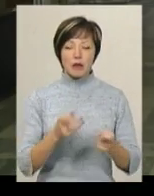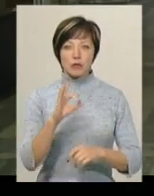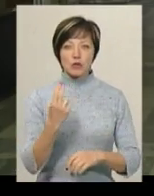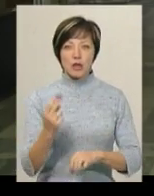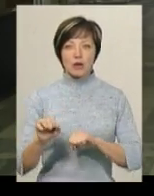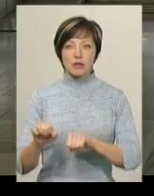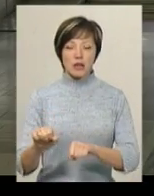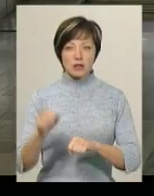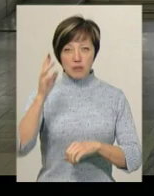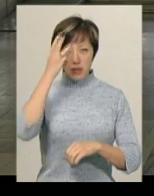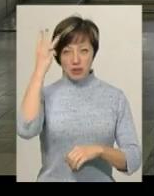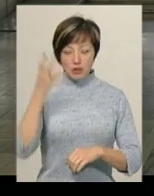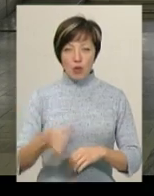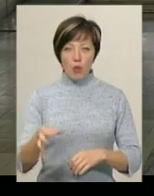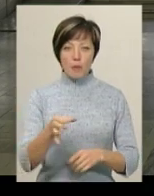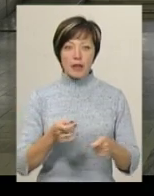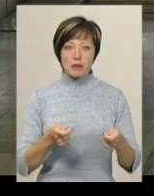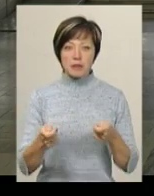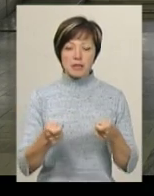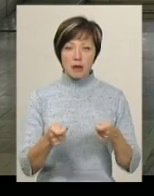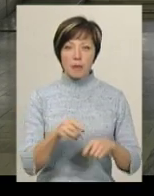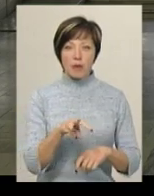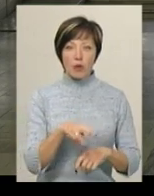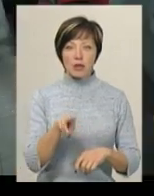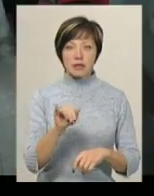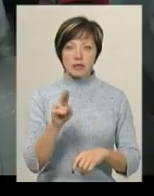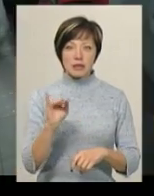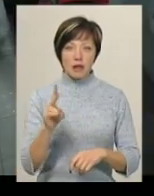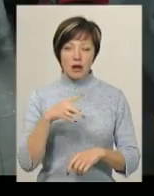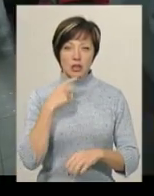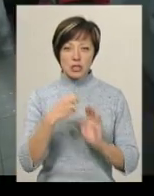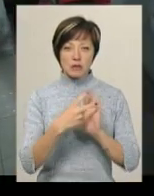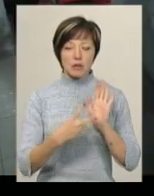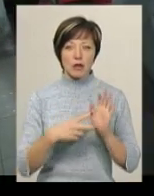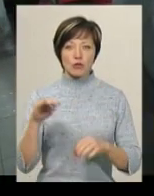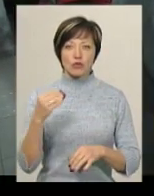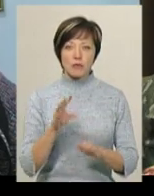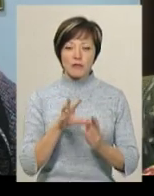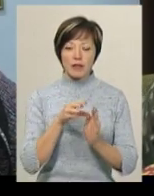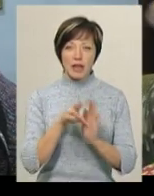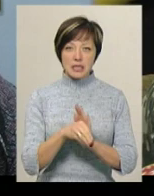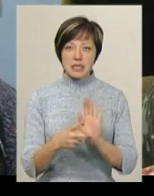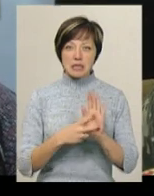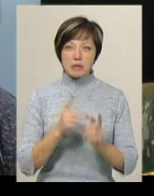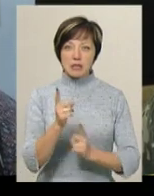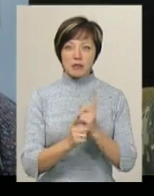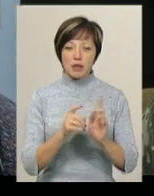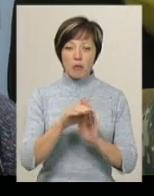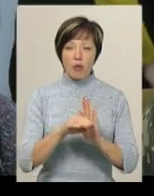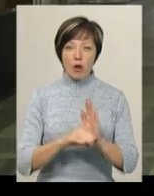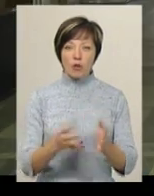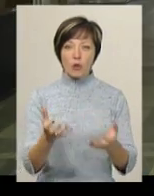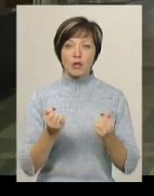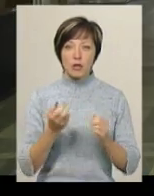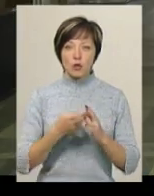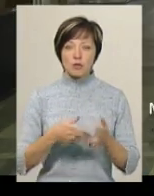соціального захисту Хмельницької облдержадміністрації Микола Дідек каже, 17 жовтня внесені сім змін до порядку отримання субсидій.